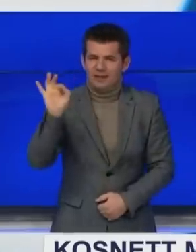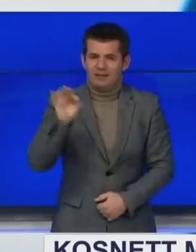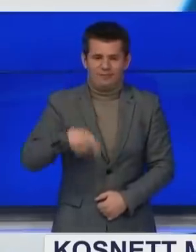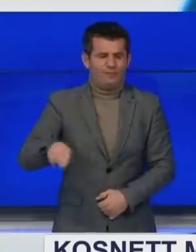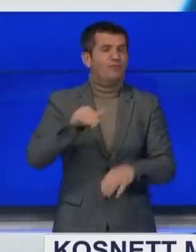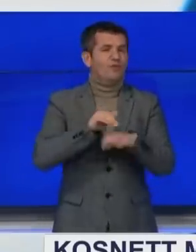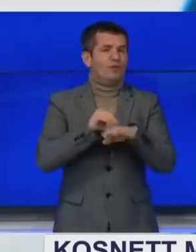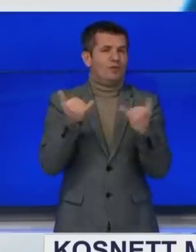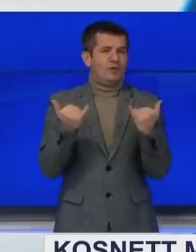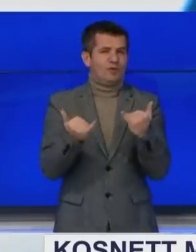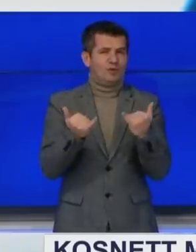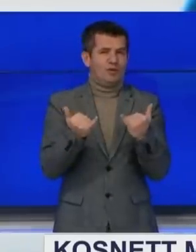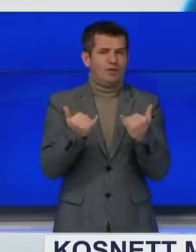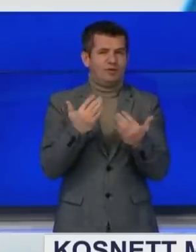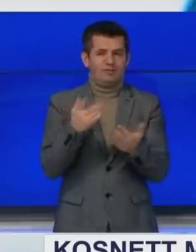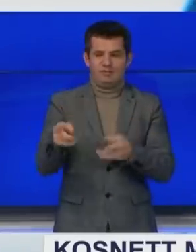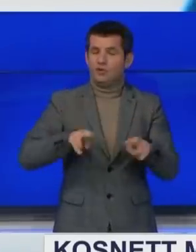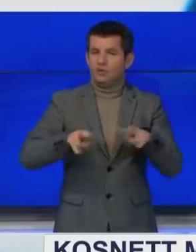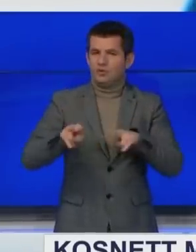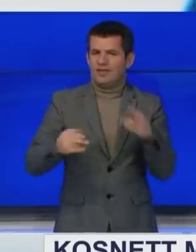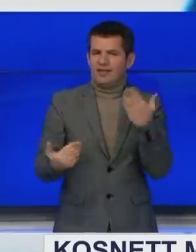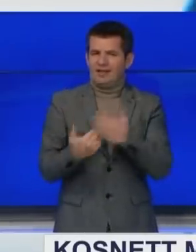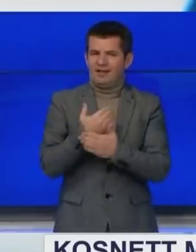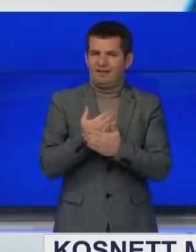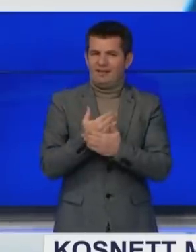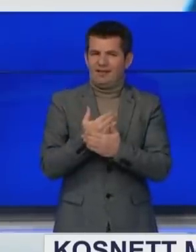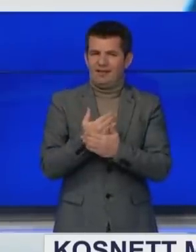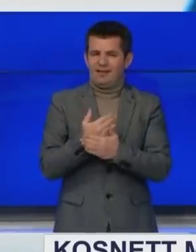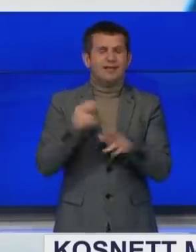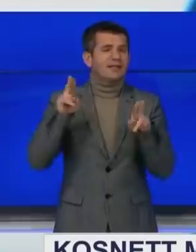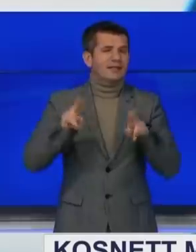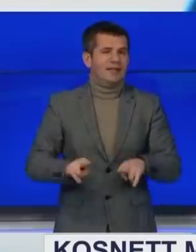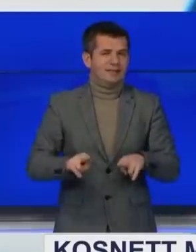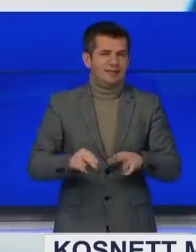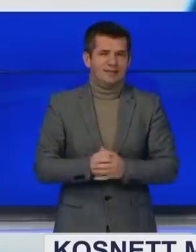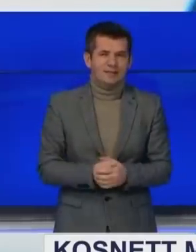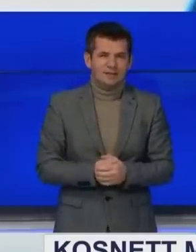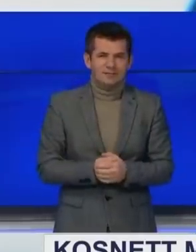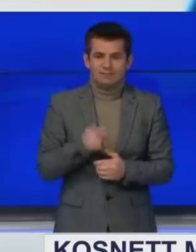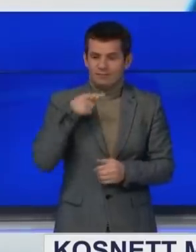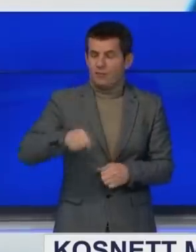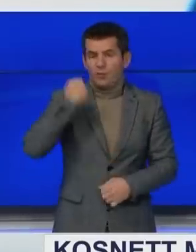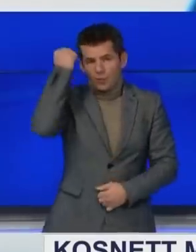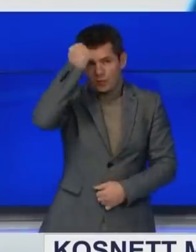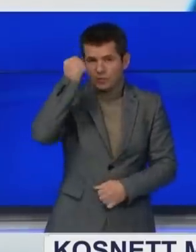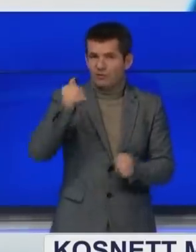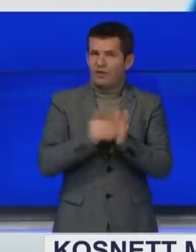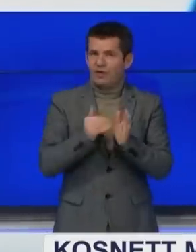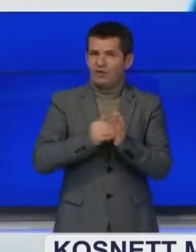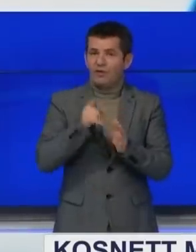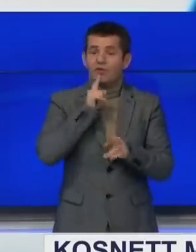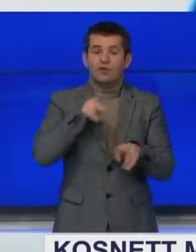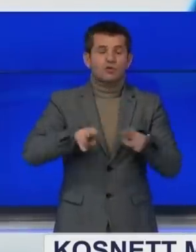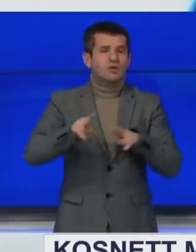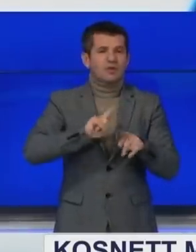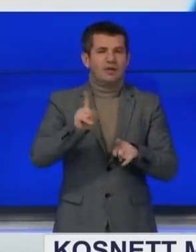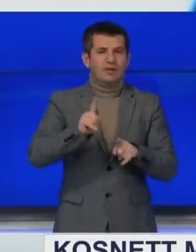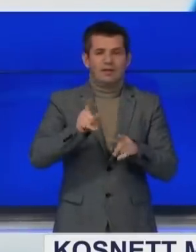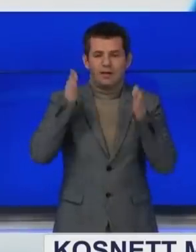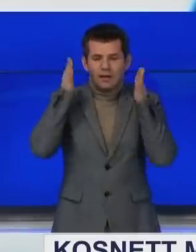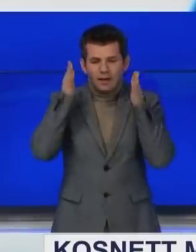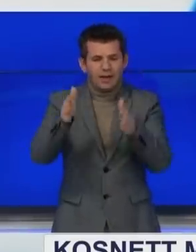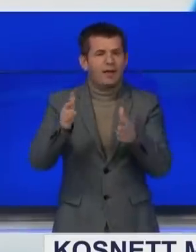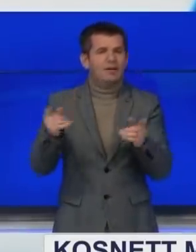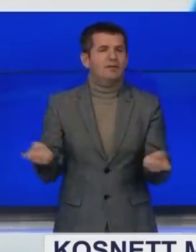e Kosnet i bëri para gjyqtarëve të rinë Akademine Drejtësis. A i tha se vendi ka nevoj për një gjyqësor që nuk i nështrojot presionit